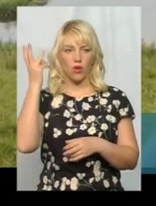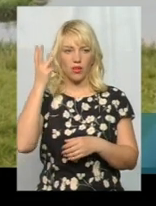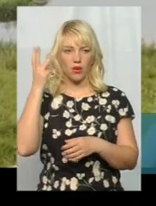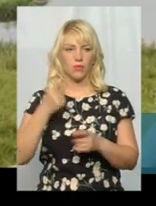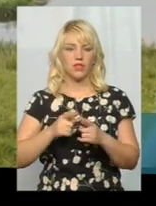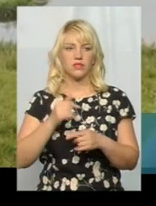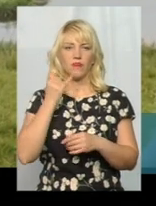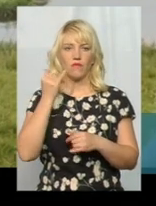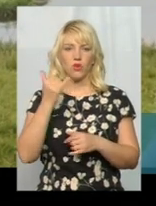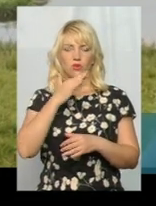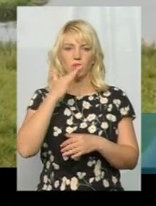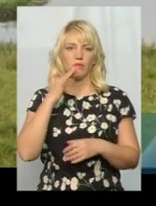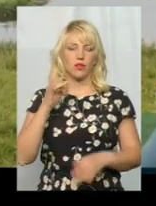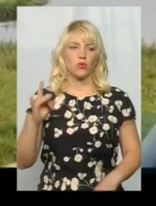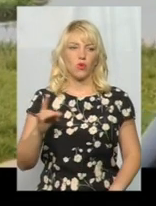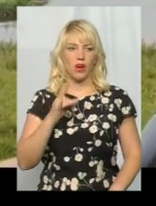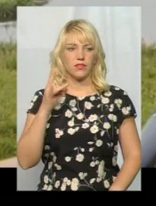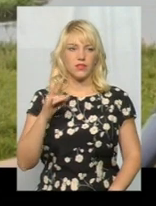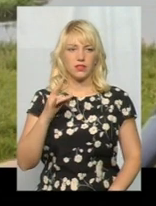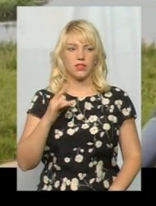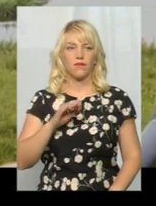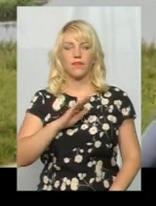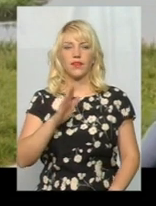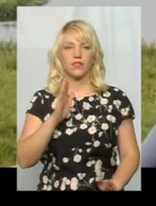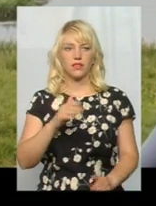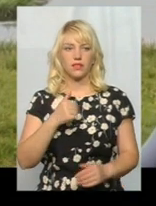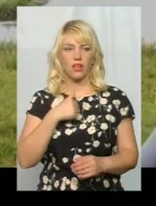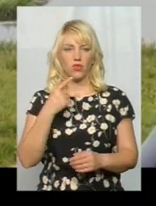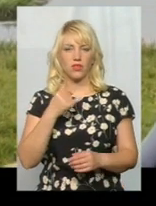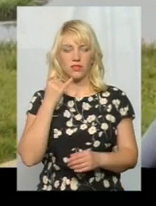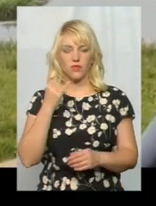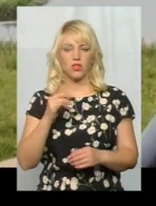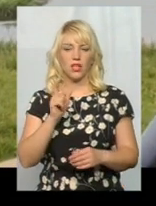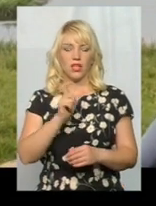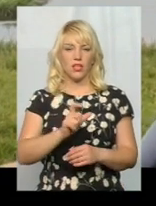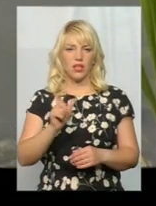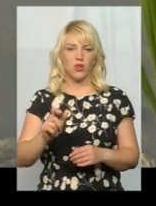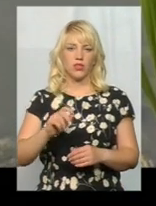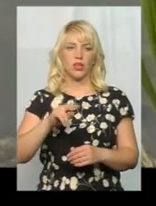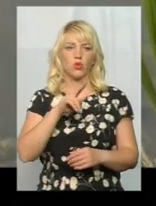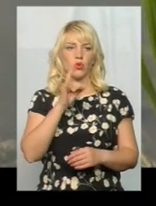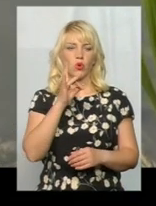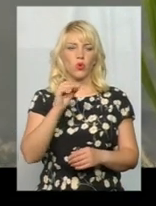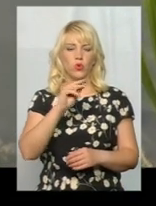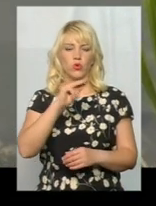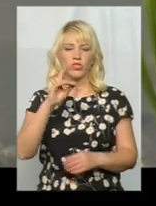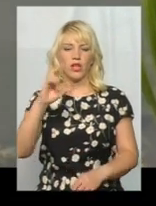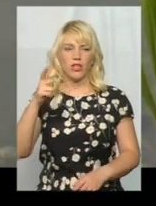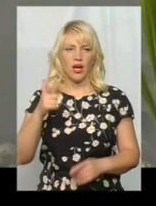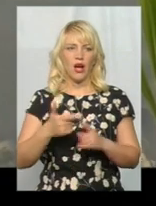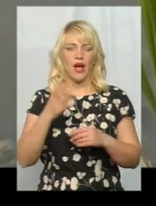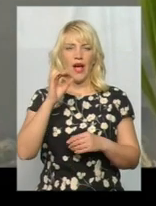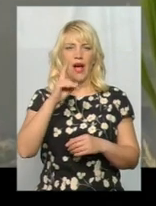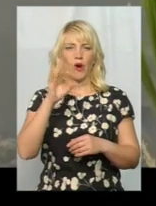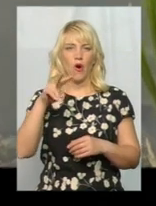Дзвоню неодноразово. Не тільки я одна, дзвонили жителі дружного. Екологи виїжджають. Перед тим, як